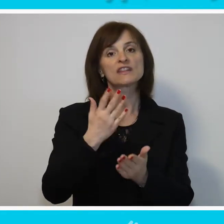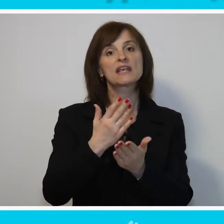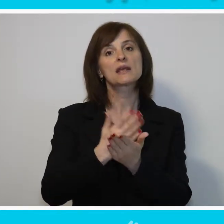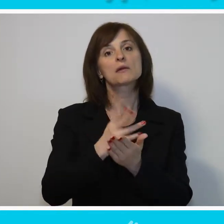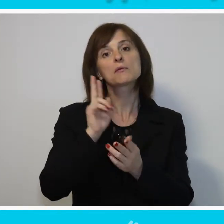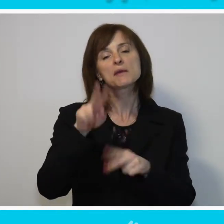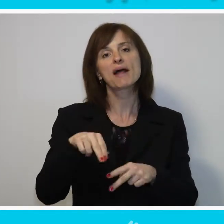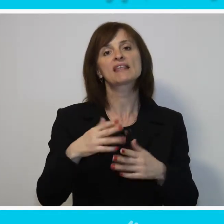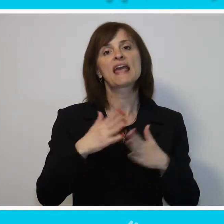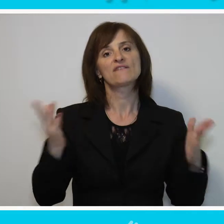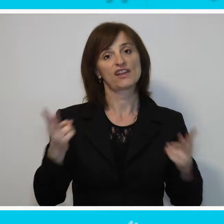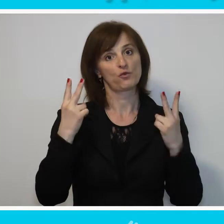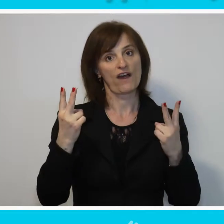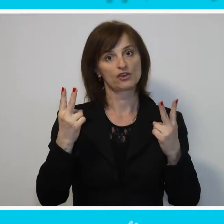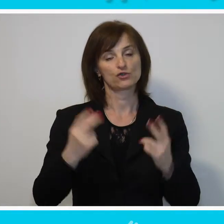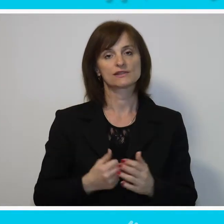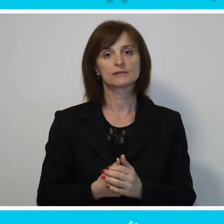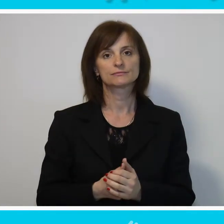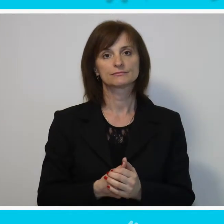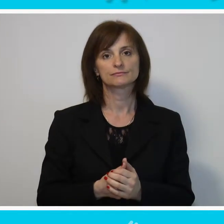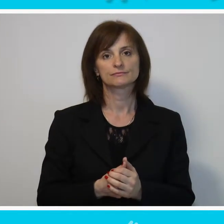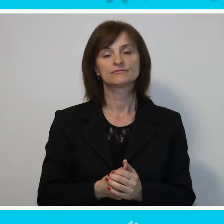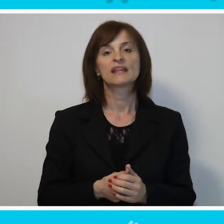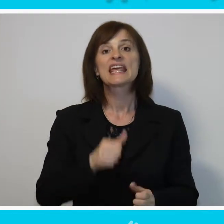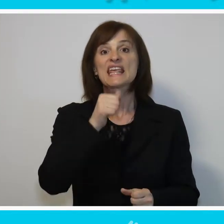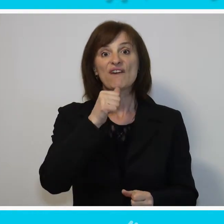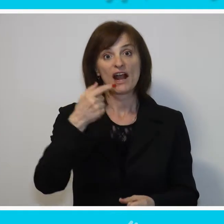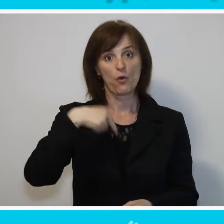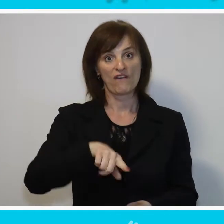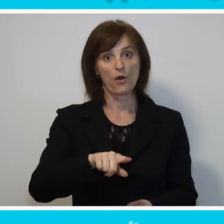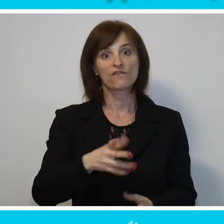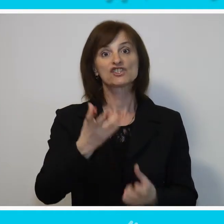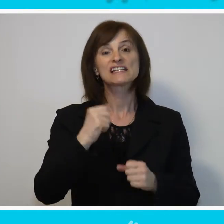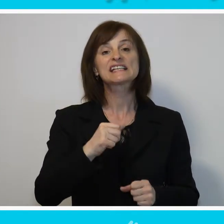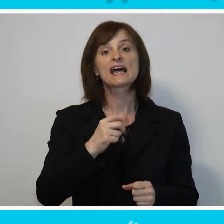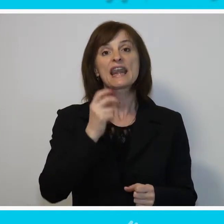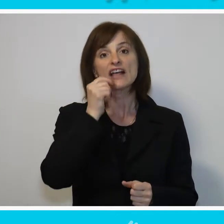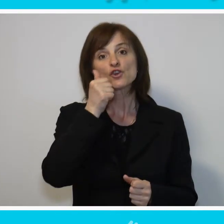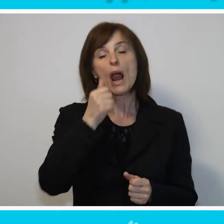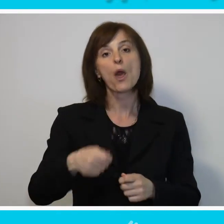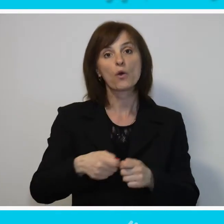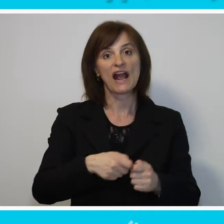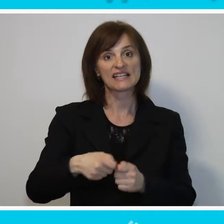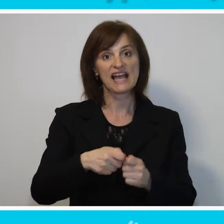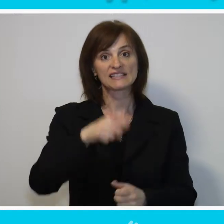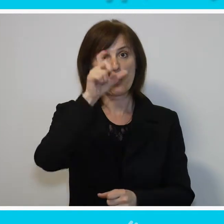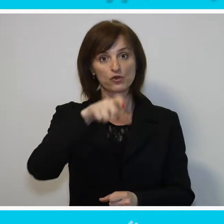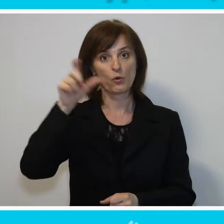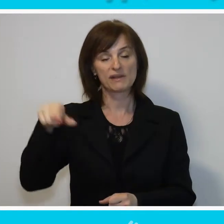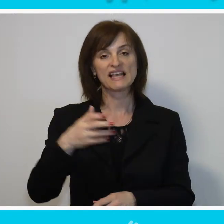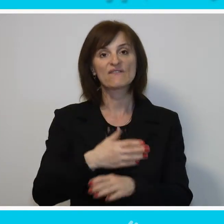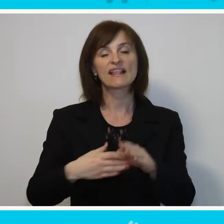veću dimenziju i veći značaj. Ivanka Jovanović iz Nacionalne organizacije Osoba sa